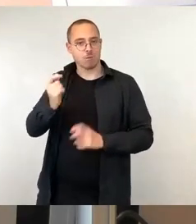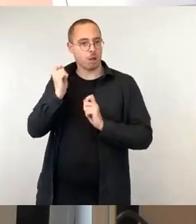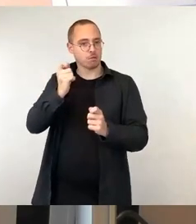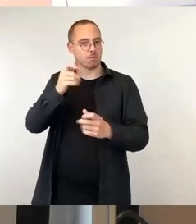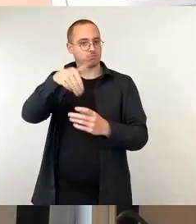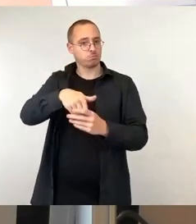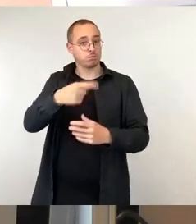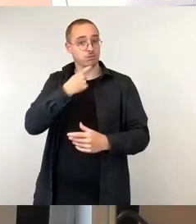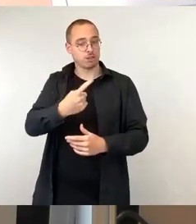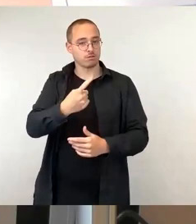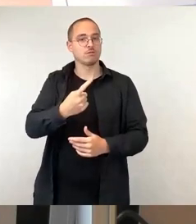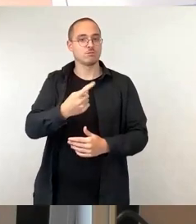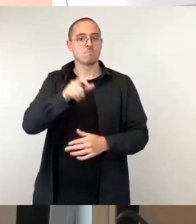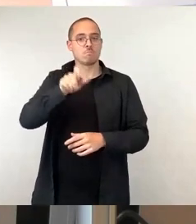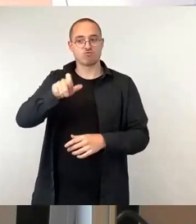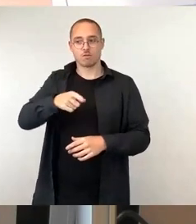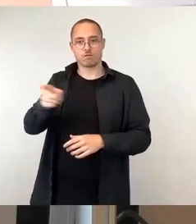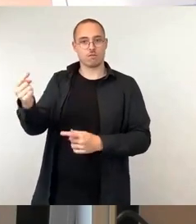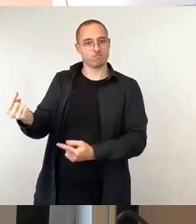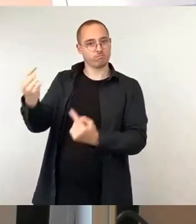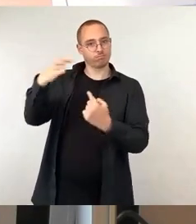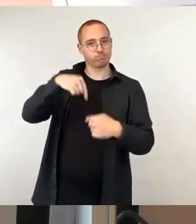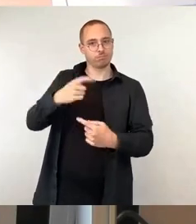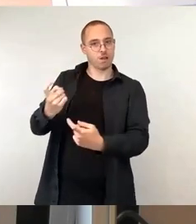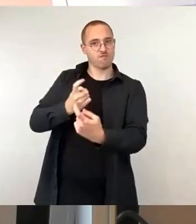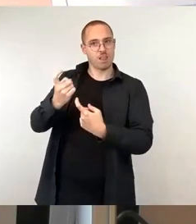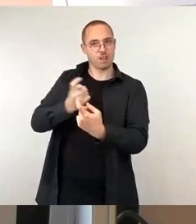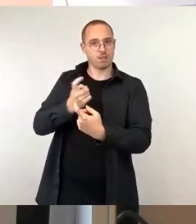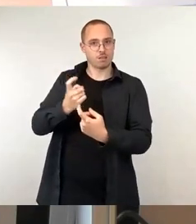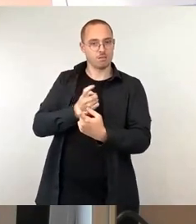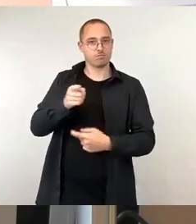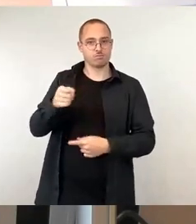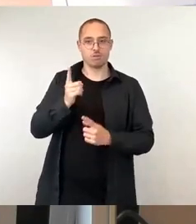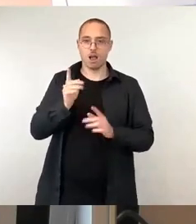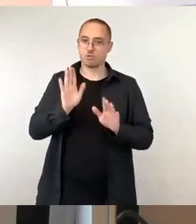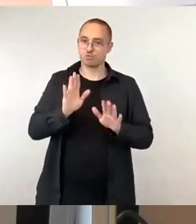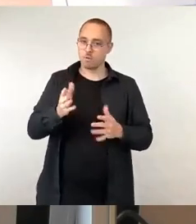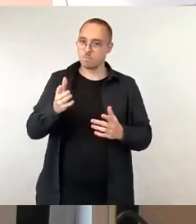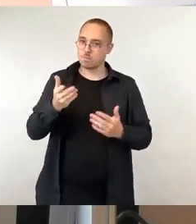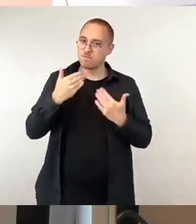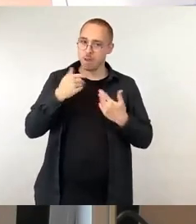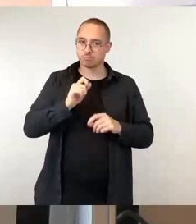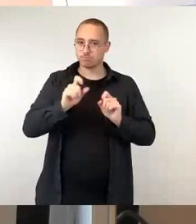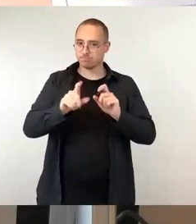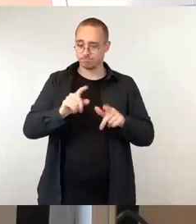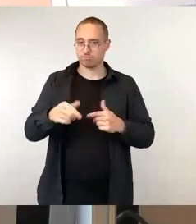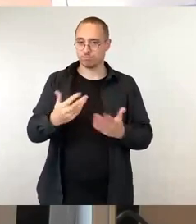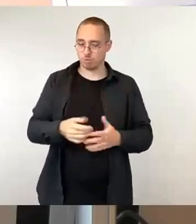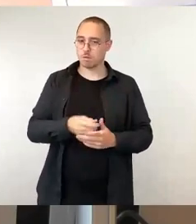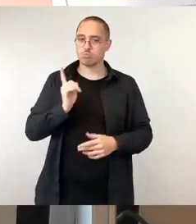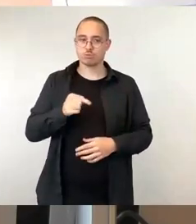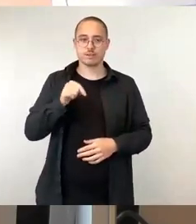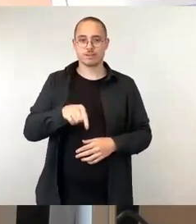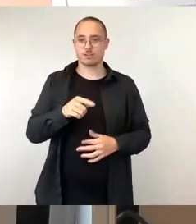einwandern, sich um Asyl bewerben, Gelegenheit bekommen, über die Ausübung von Arbeitstätigkeit Teil unserer Stadtgesellschaft zu werden.